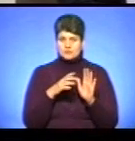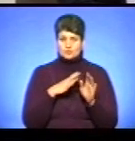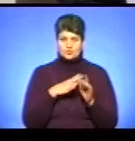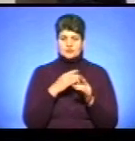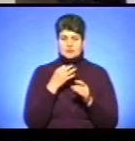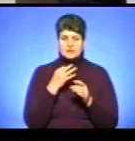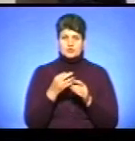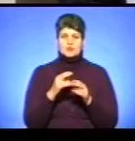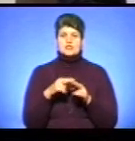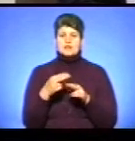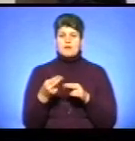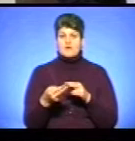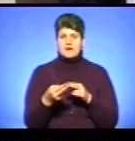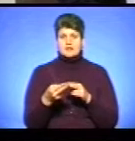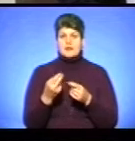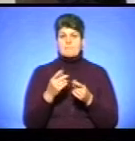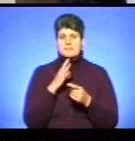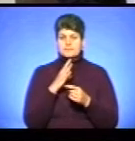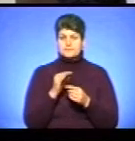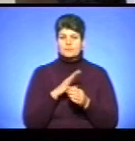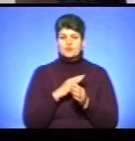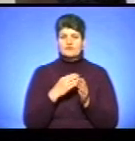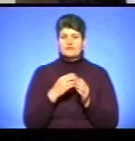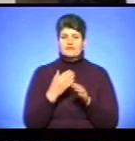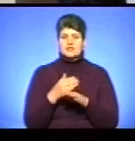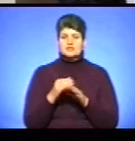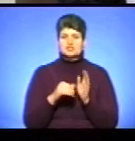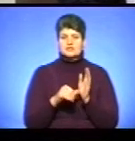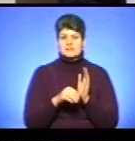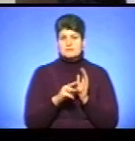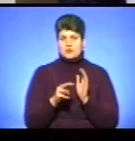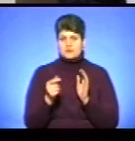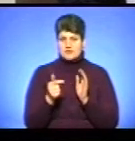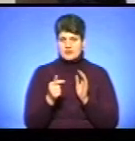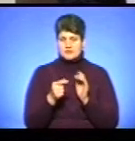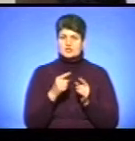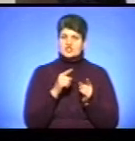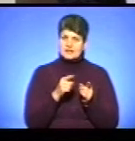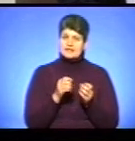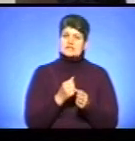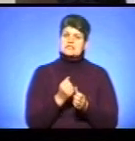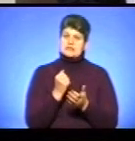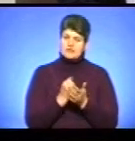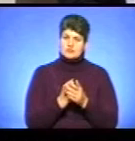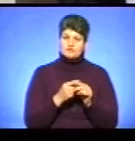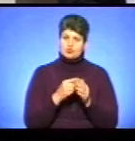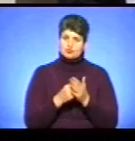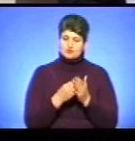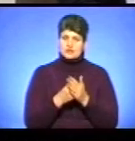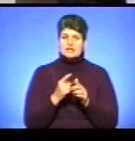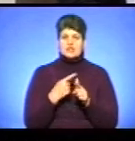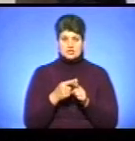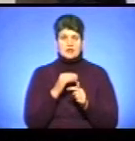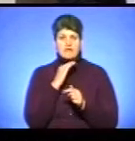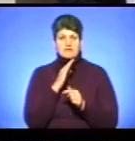перевізникам за пільгові перевезення мало бути виділено близько 60 мільйонів гривень. Чи вони так і затверджені в цьому бюджеті? І чи їх буде